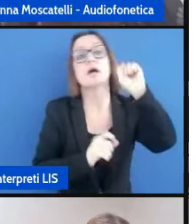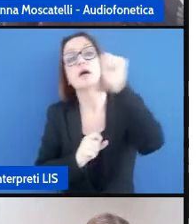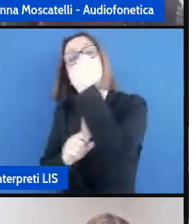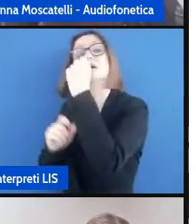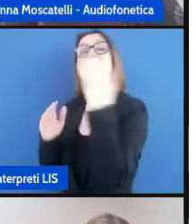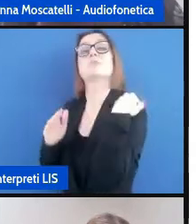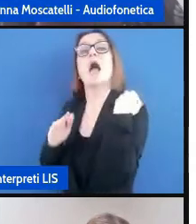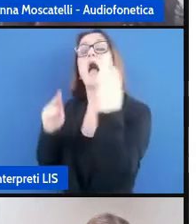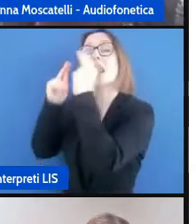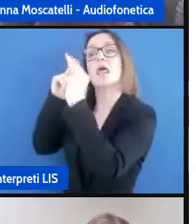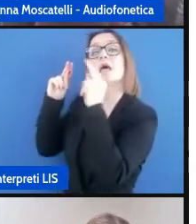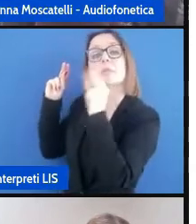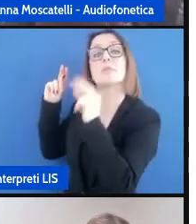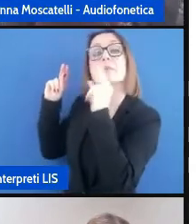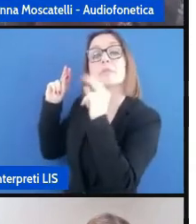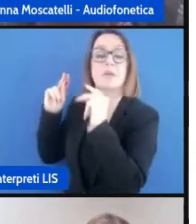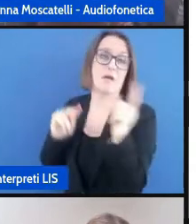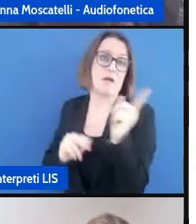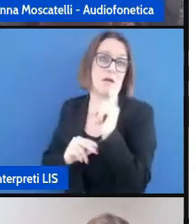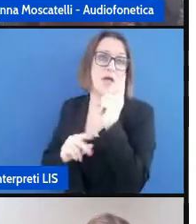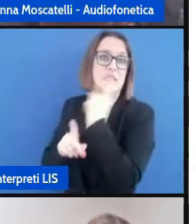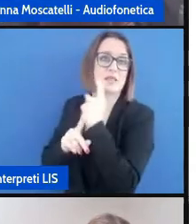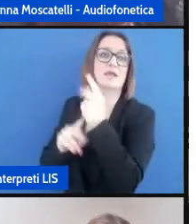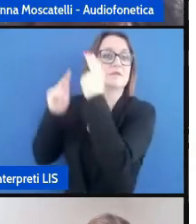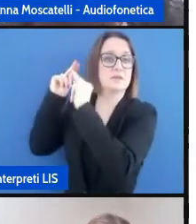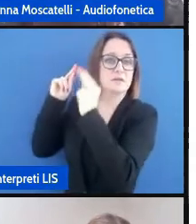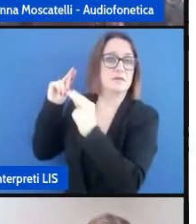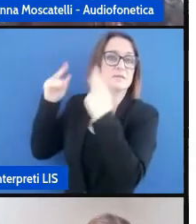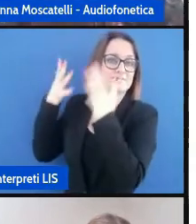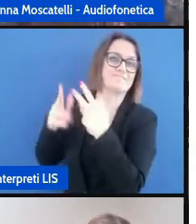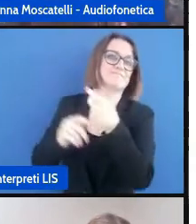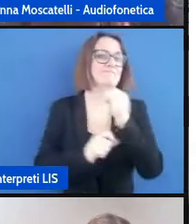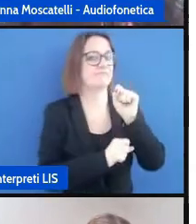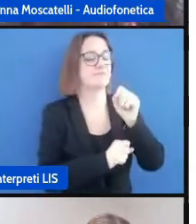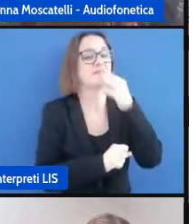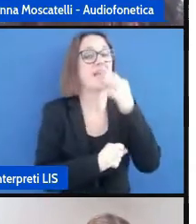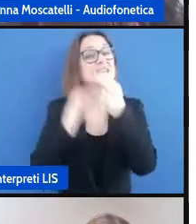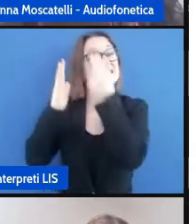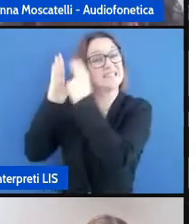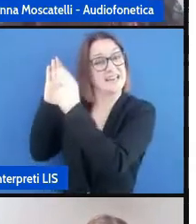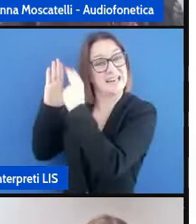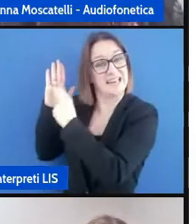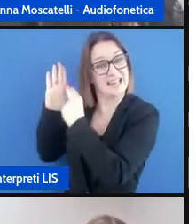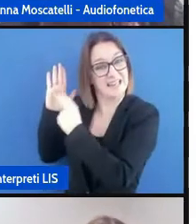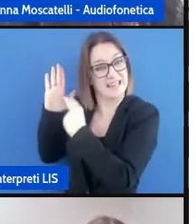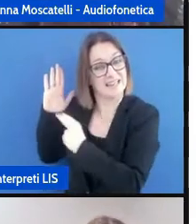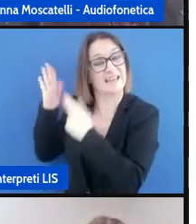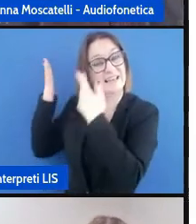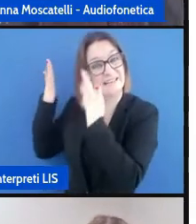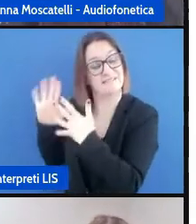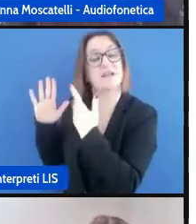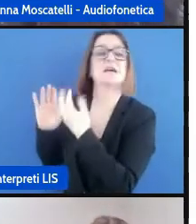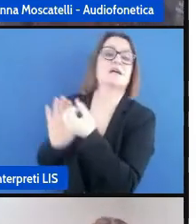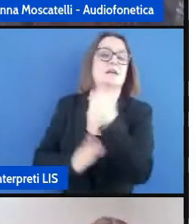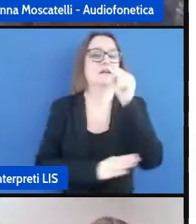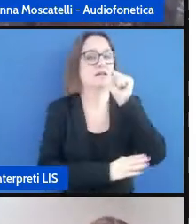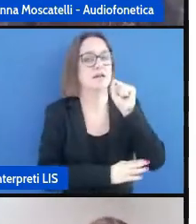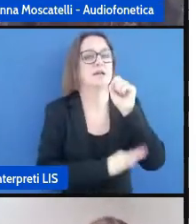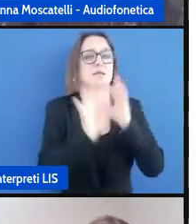spalle al bambino quindi la scrittura e la spiegazione deve essere ben